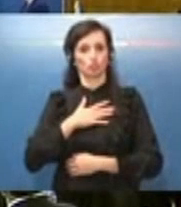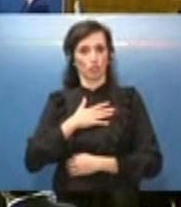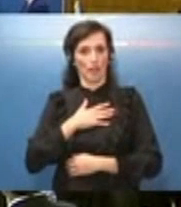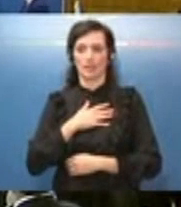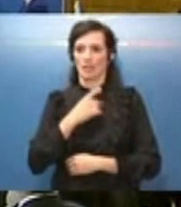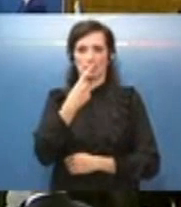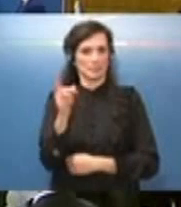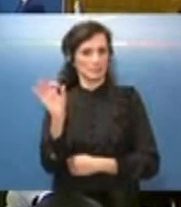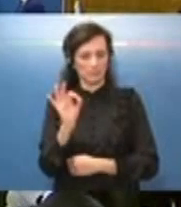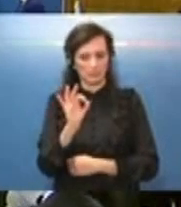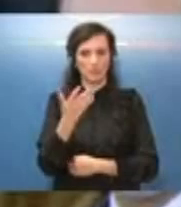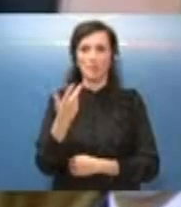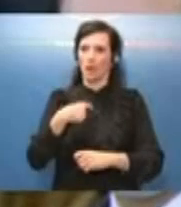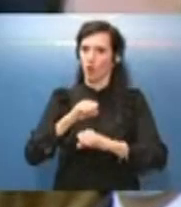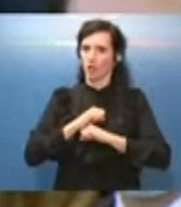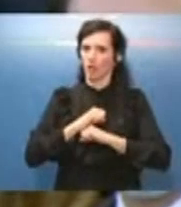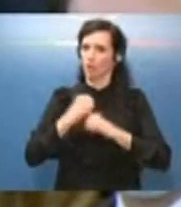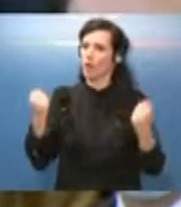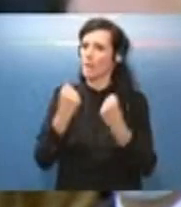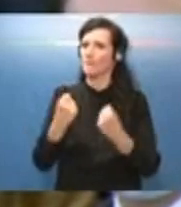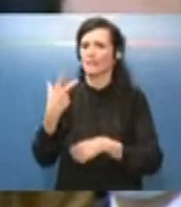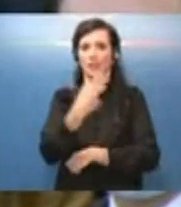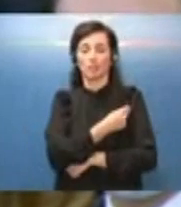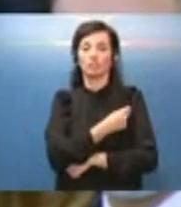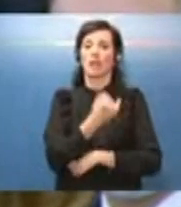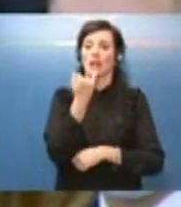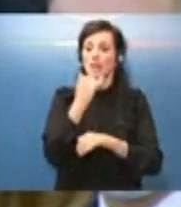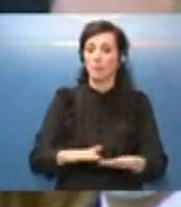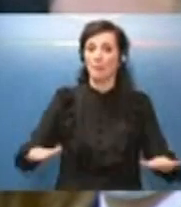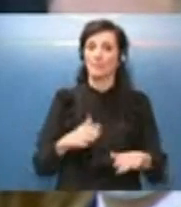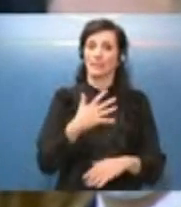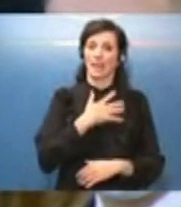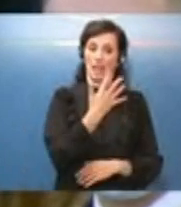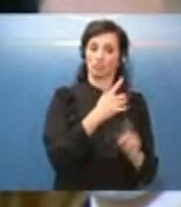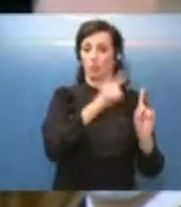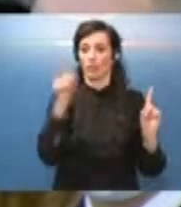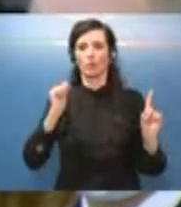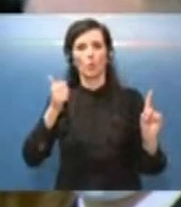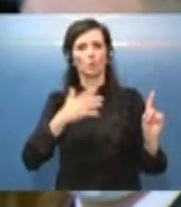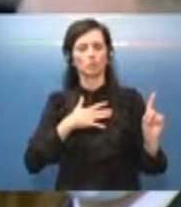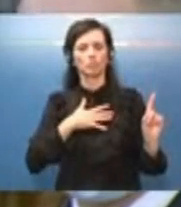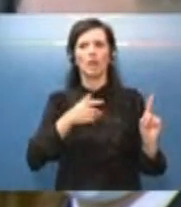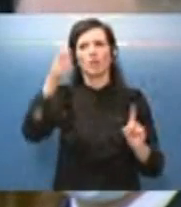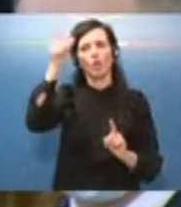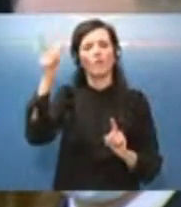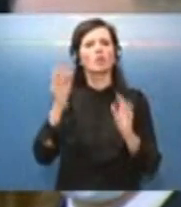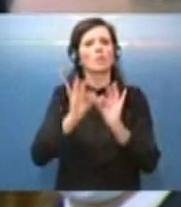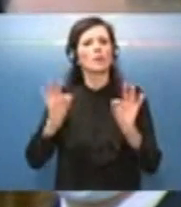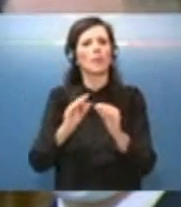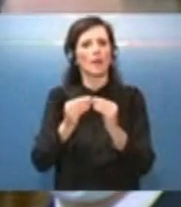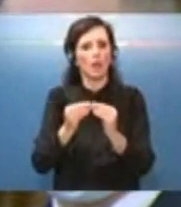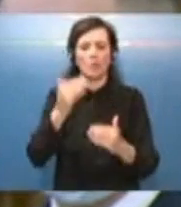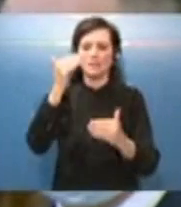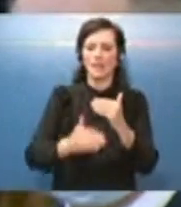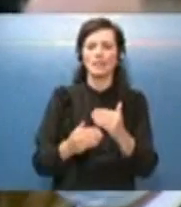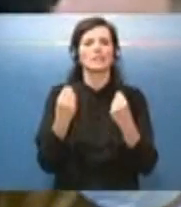Governo il tema dell'estensione della campagna di vaccinazione per i bambini tra 5 e 11 anni. Come ci si sta preparando e quali saranno le scadenze e